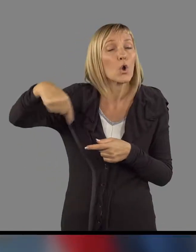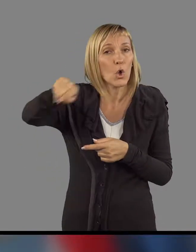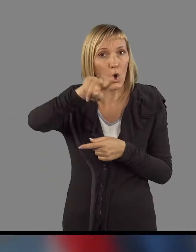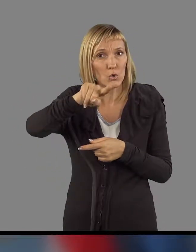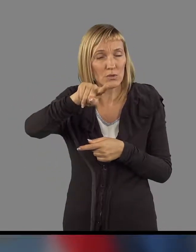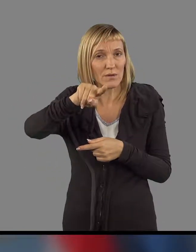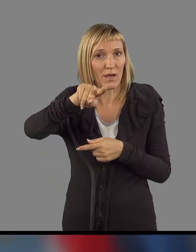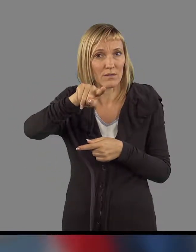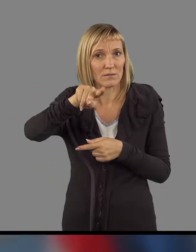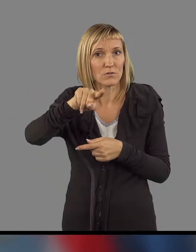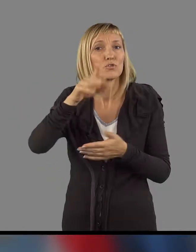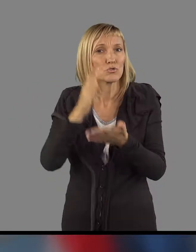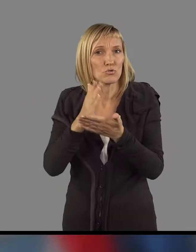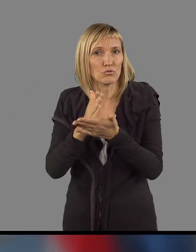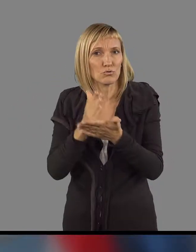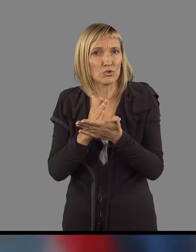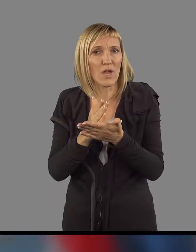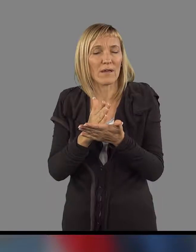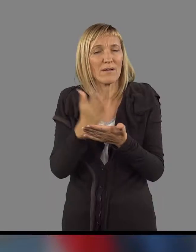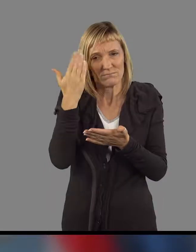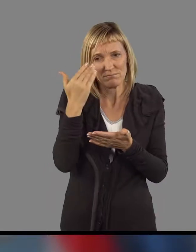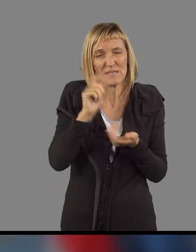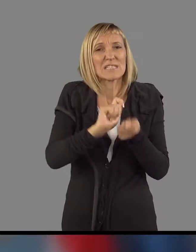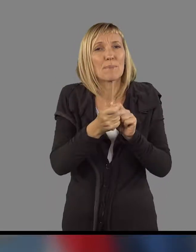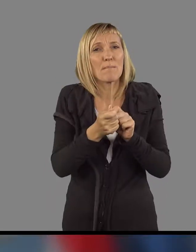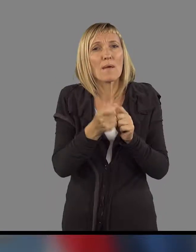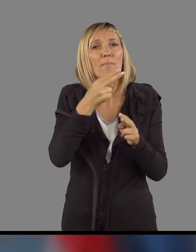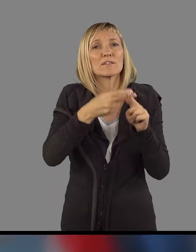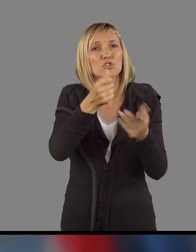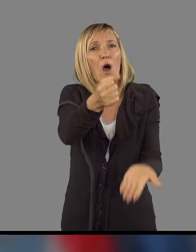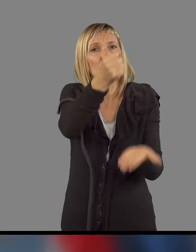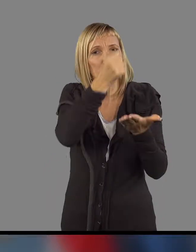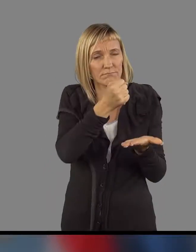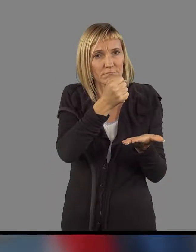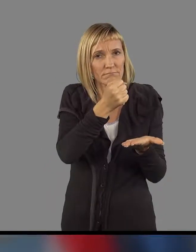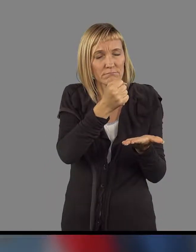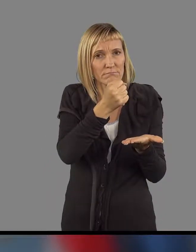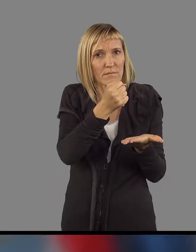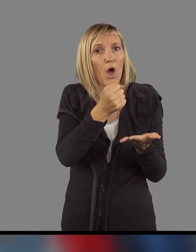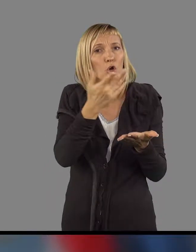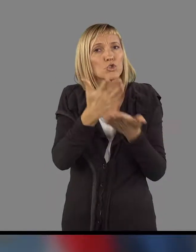so že z rebalansom 2019 čutili,